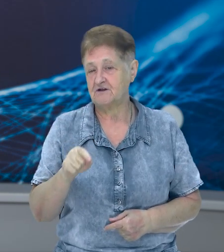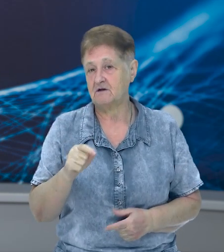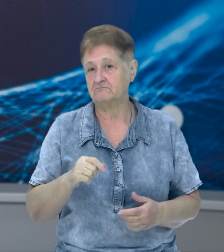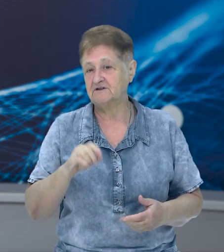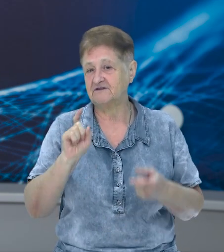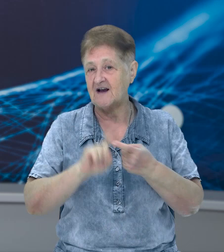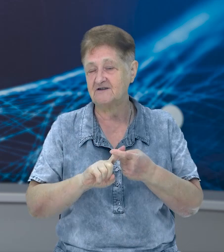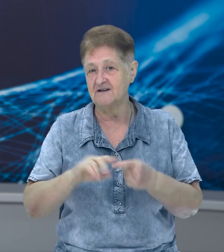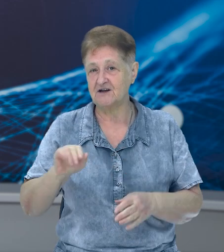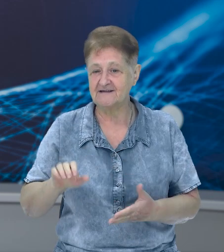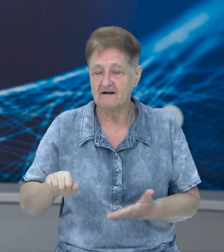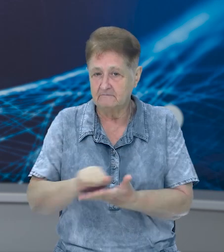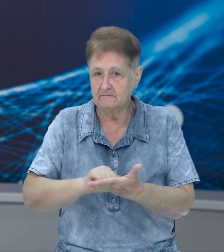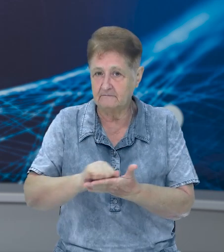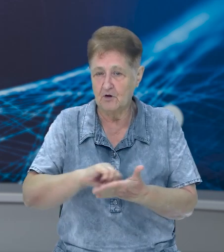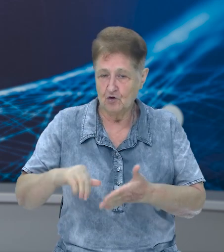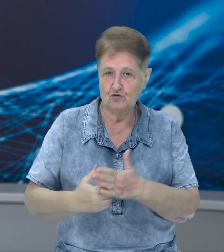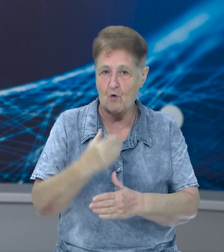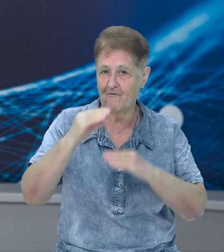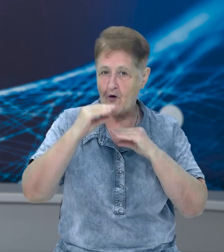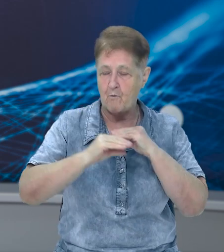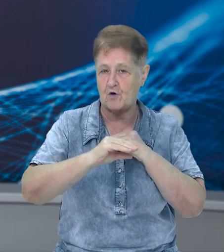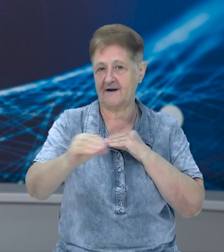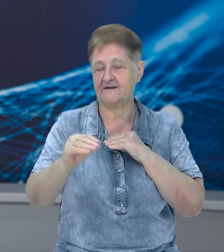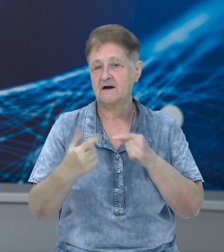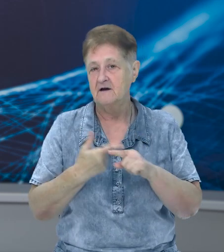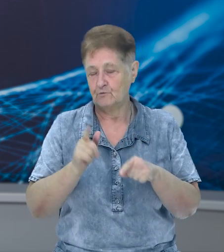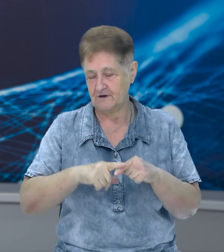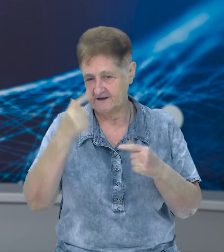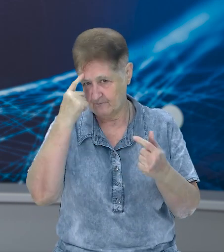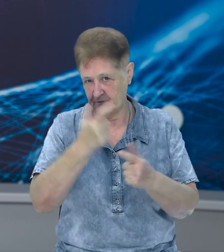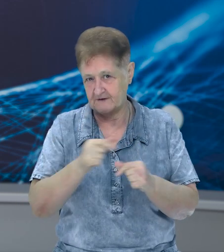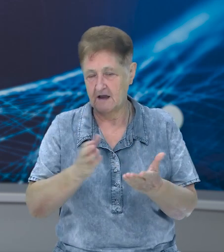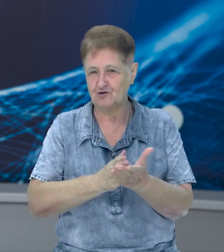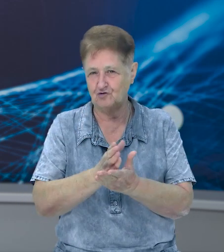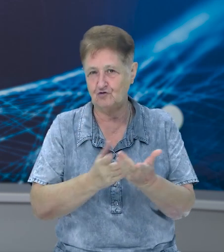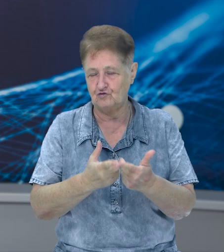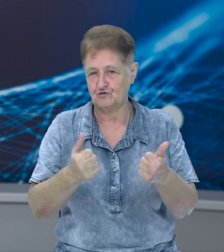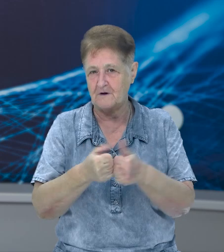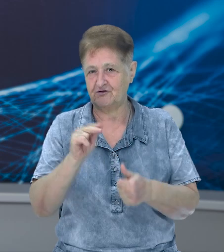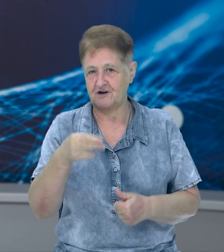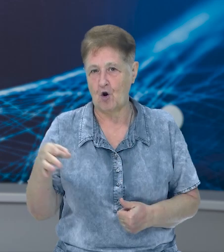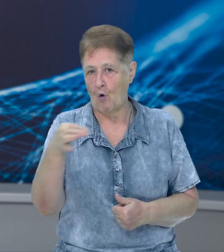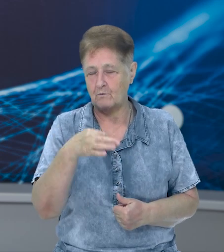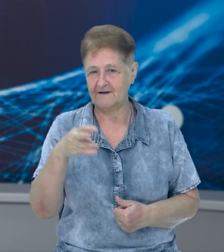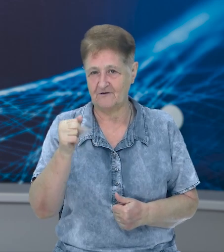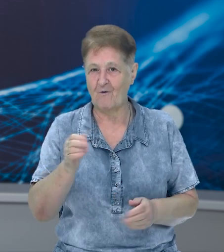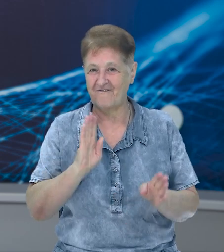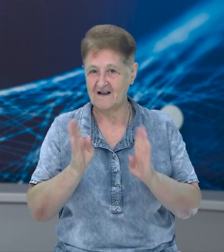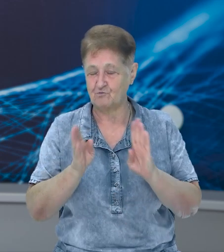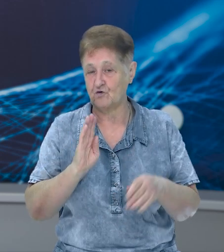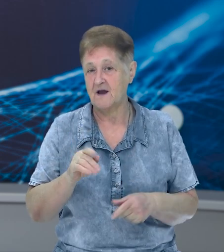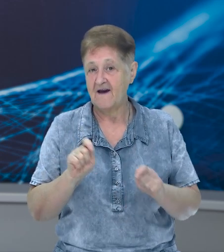нанесенням захисного покриття. Про це повідомляє Служба відновлення та розвитку інфраструктури у Чернігівській області на своїй фейсбук-сторінці.